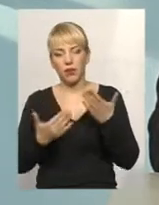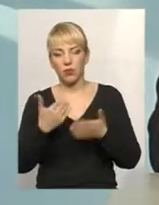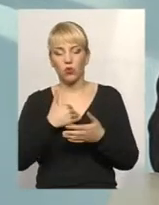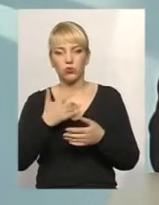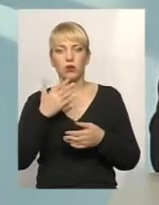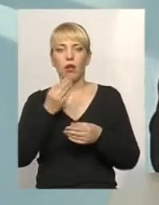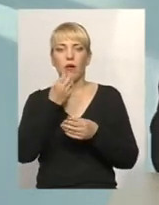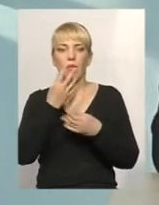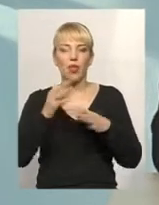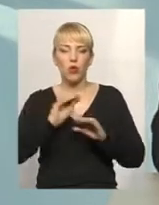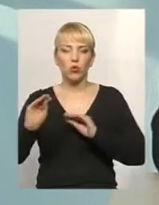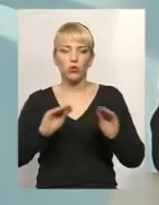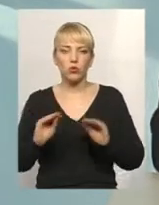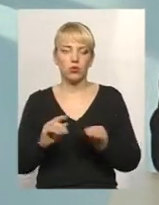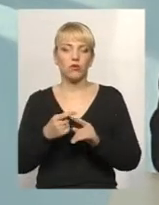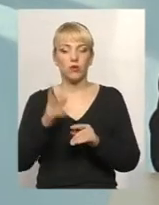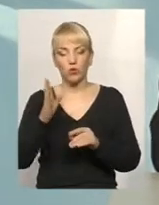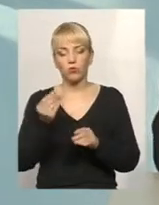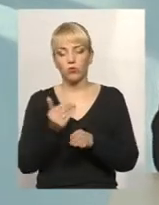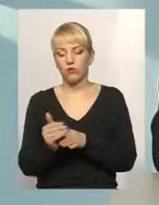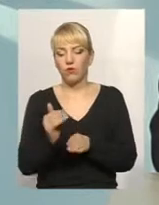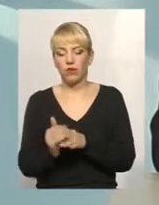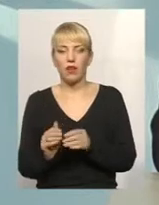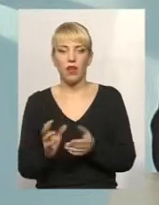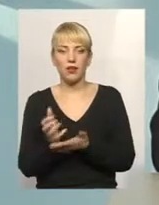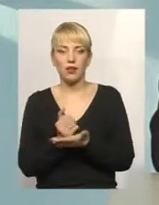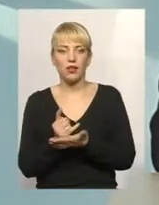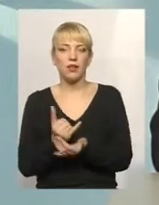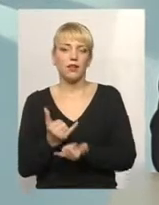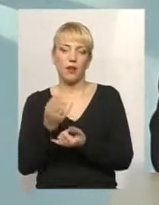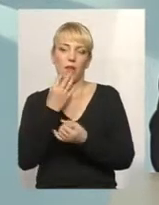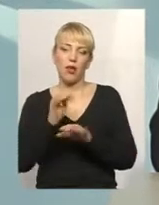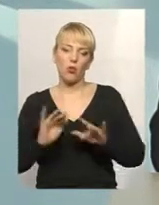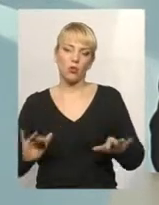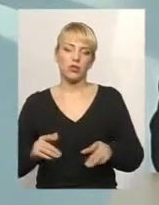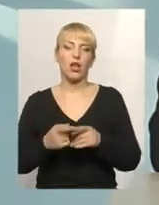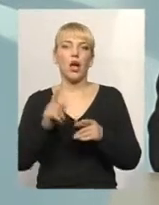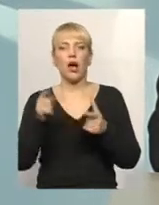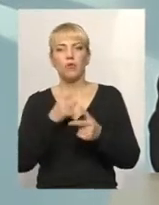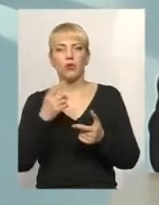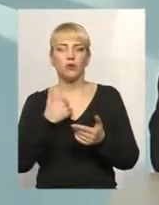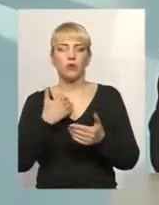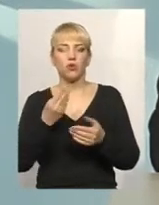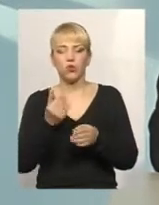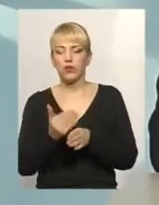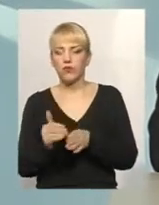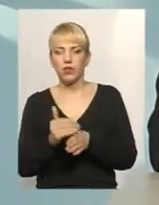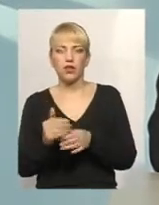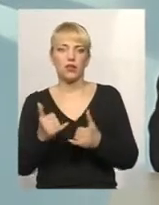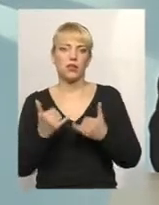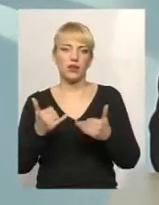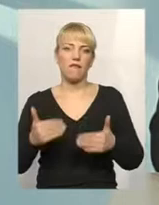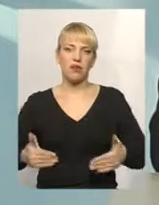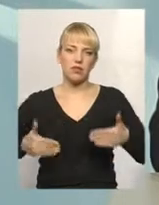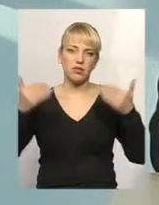вивільняти коштів на благоустрій, таку-то частку на зовнішній вигляд, на фасад, на дахи. Тобто, вони самі приймають